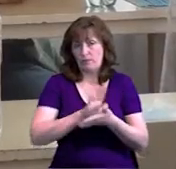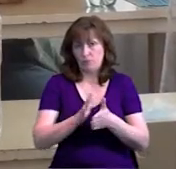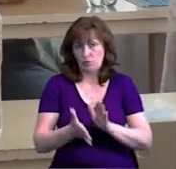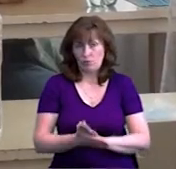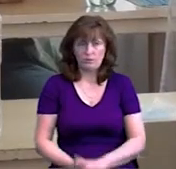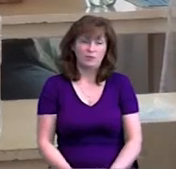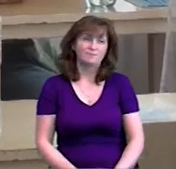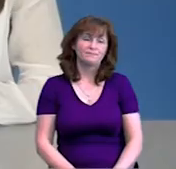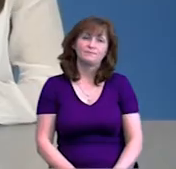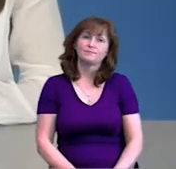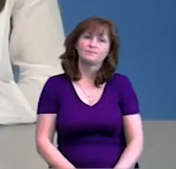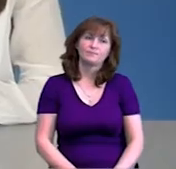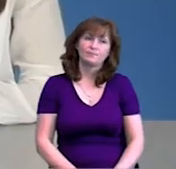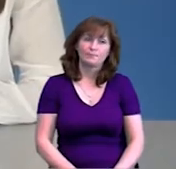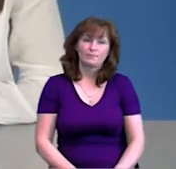на Суспільному.